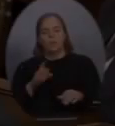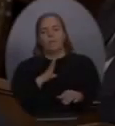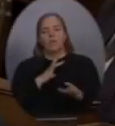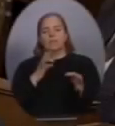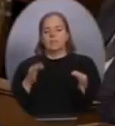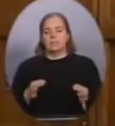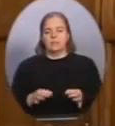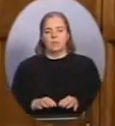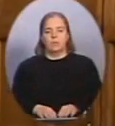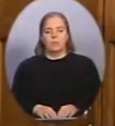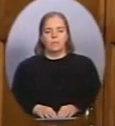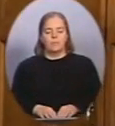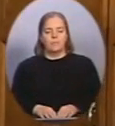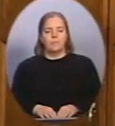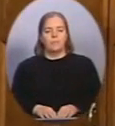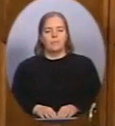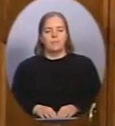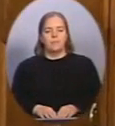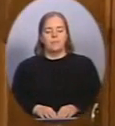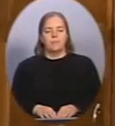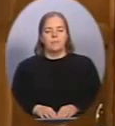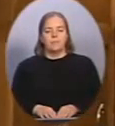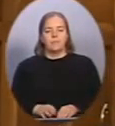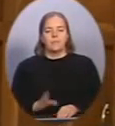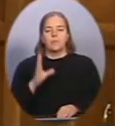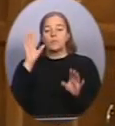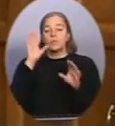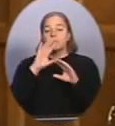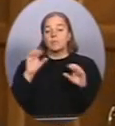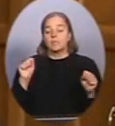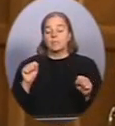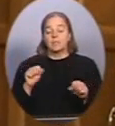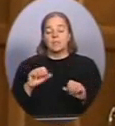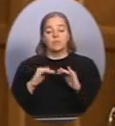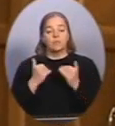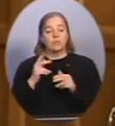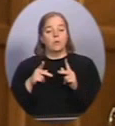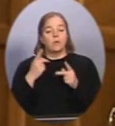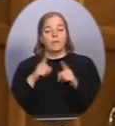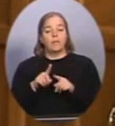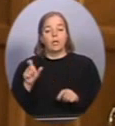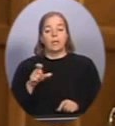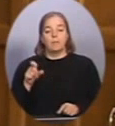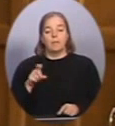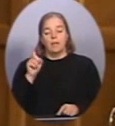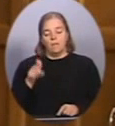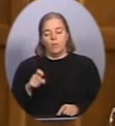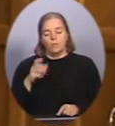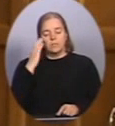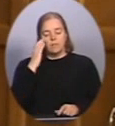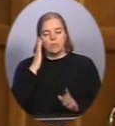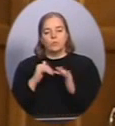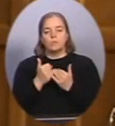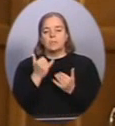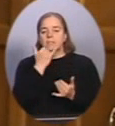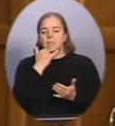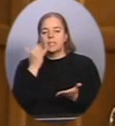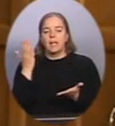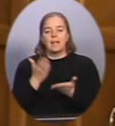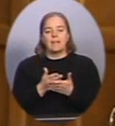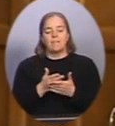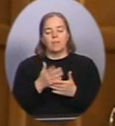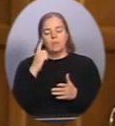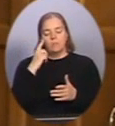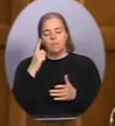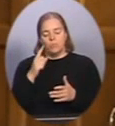... une décision. Ce matin, Mme Pilière. M. le Président, il a unanimité au Québec. Toute la lumière doit être faite sur les événements qui ont mené au